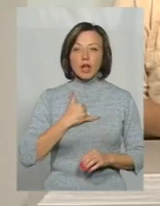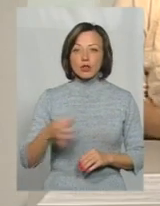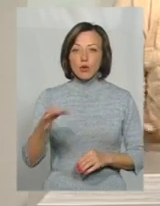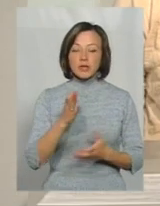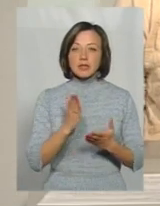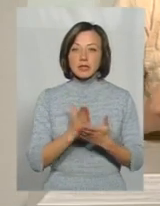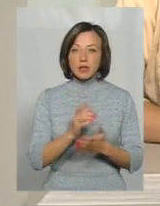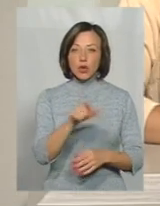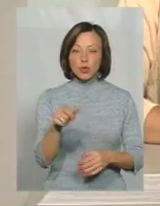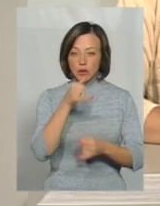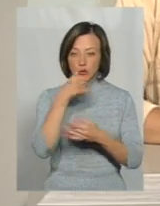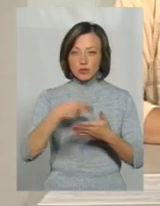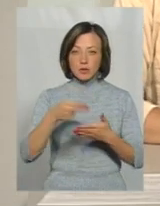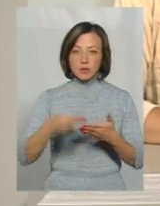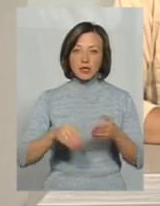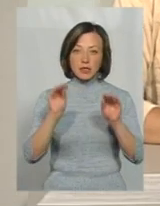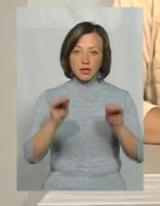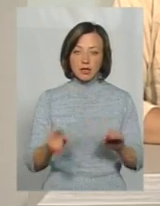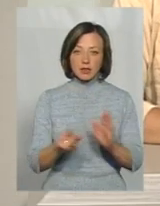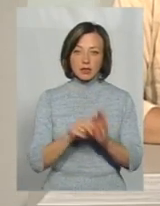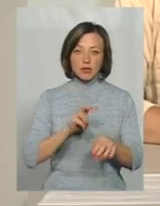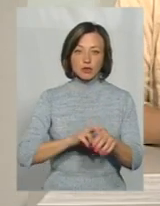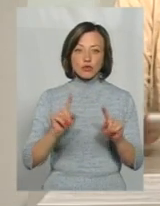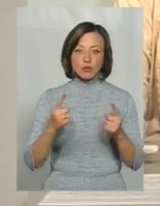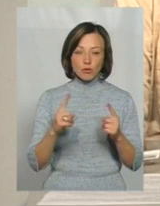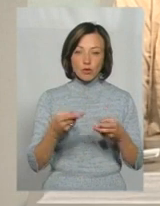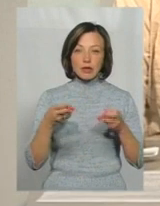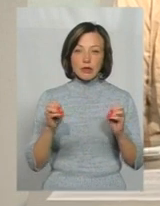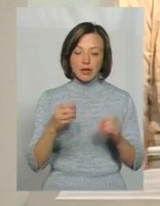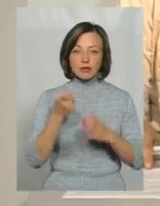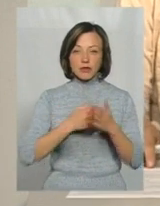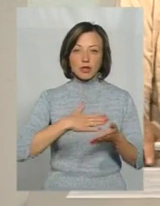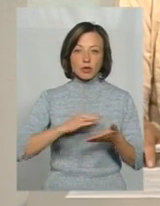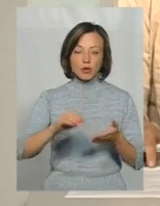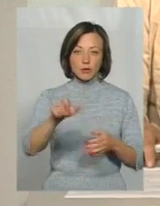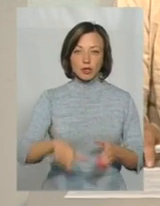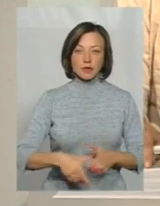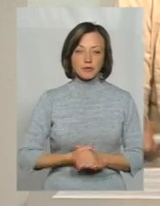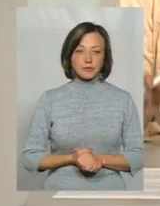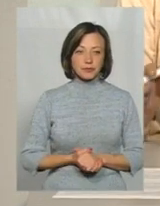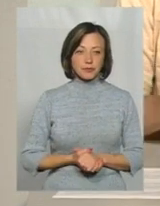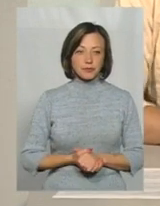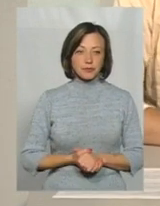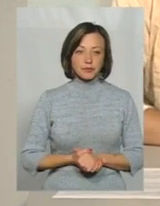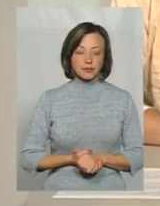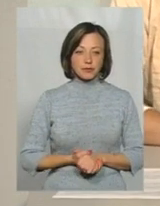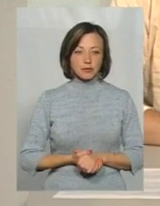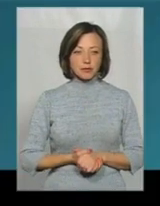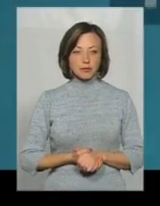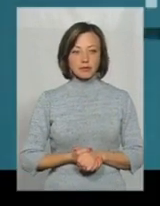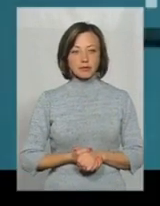які наразі не можуть підписати декларацію з лікарем. Чому і де, дізнавалась моя колега Тетяна Пресикар. Про це далі.